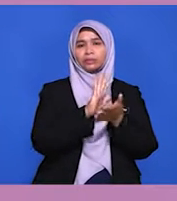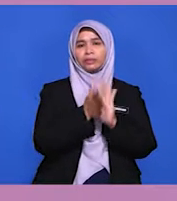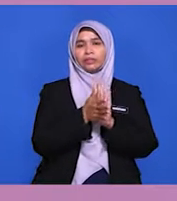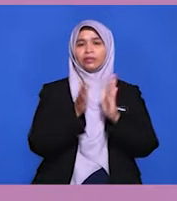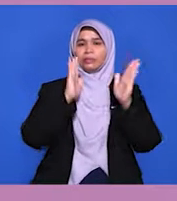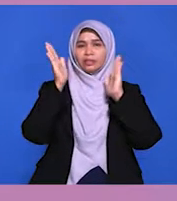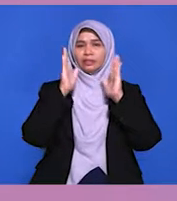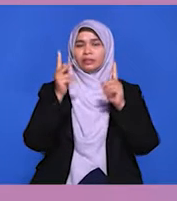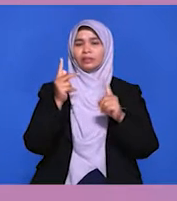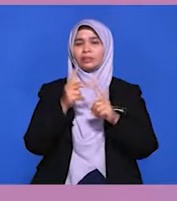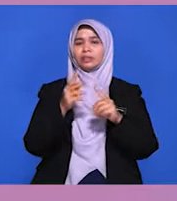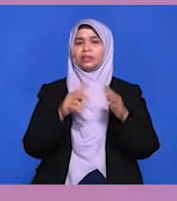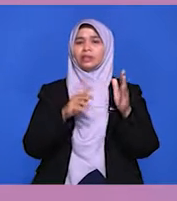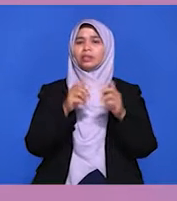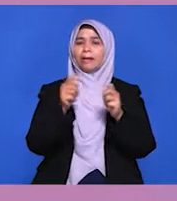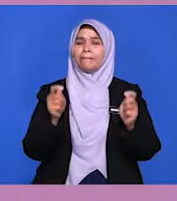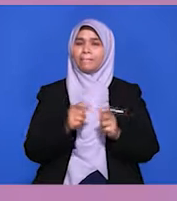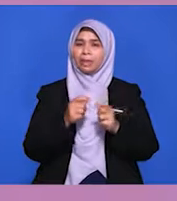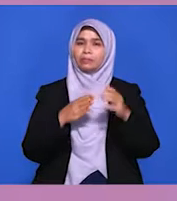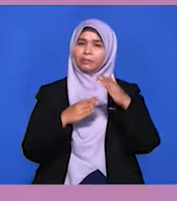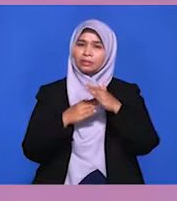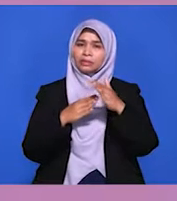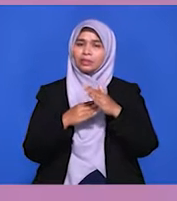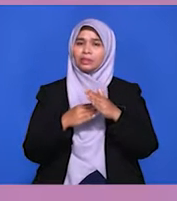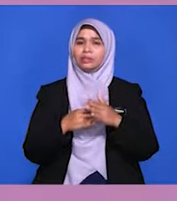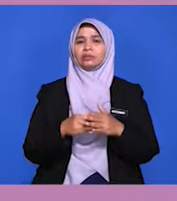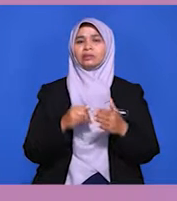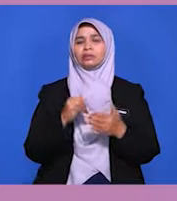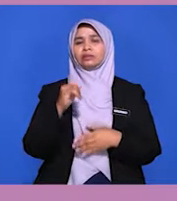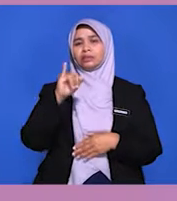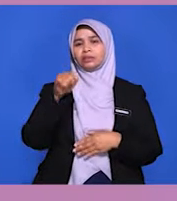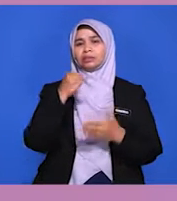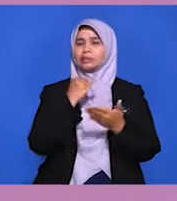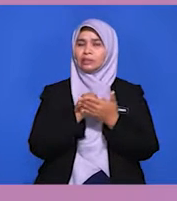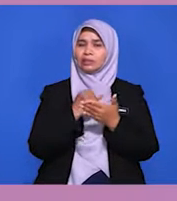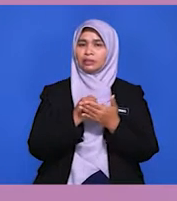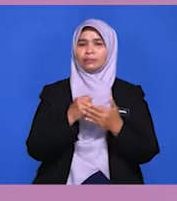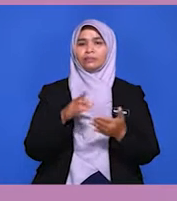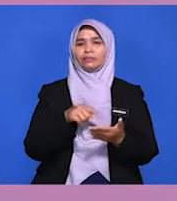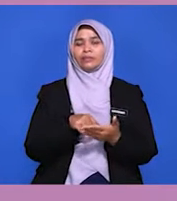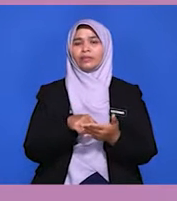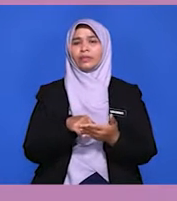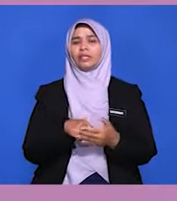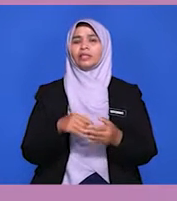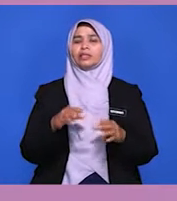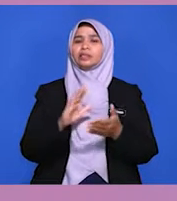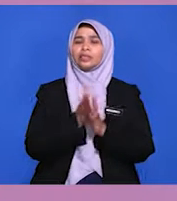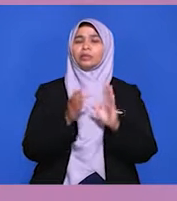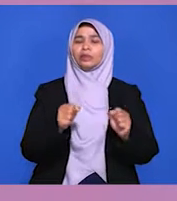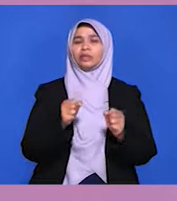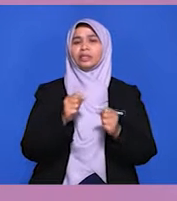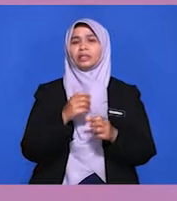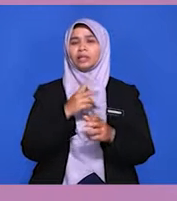sebagai pusat transit jenayah ini. Penjenayah luar yang menyusup masuk ke Malaysia boleh